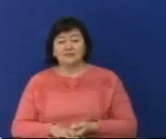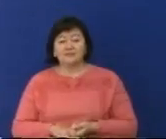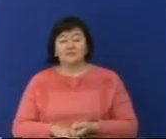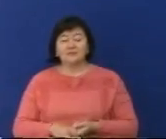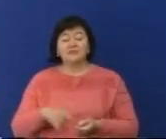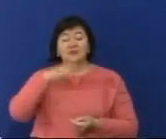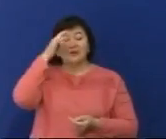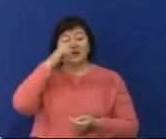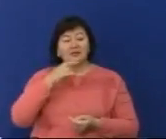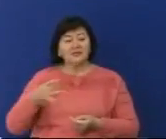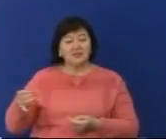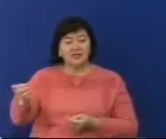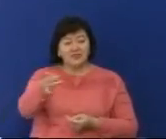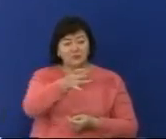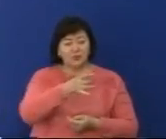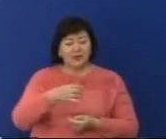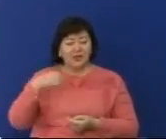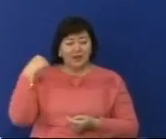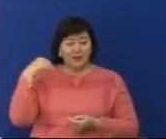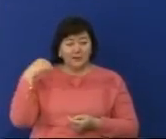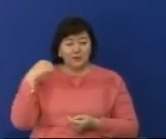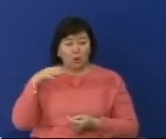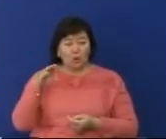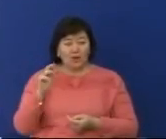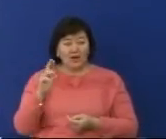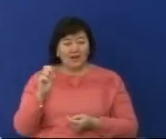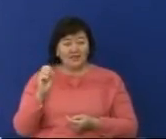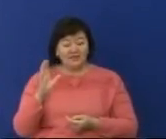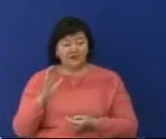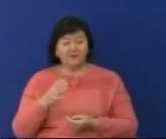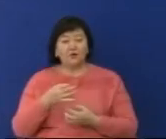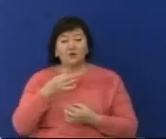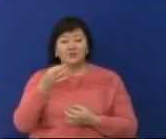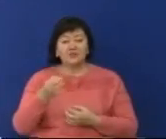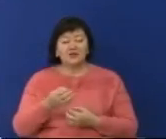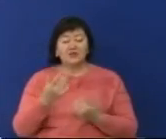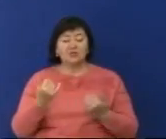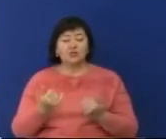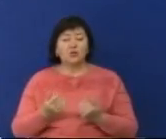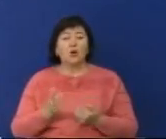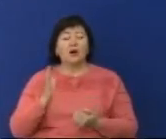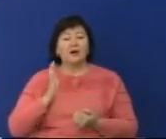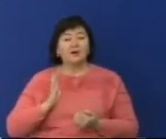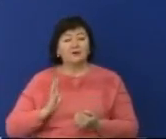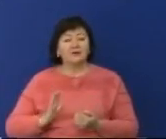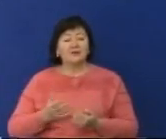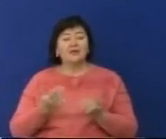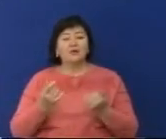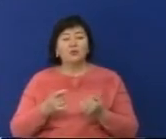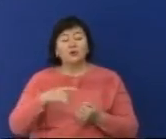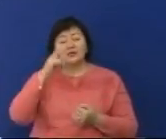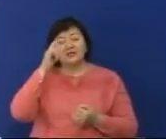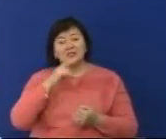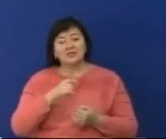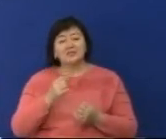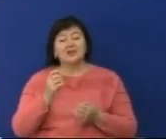Қазақстан Республикасы президенті Қасым Жомар Токаев сындарлы қоғамдық диалық Қазақстанның тұрақтылығы мен үркендеуінің негізатты